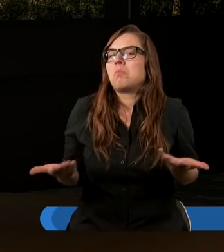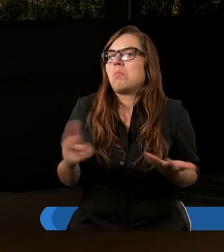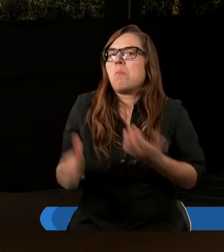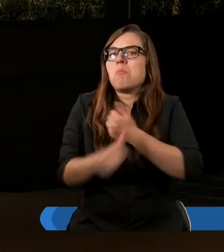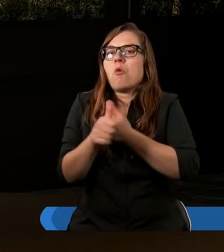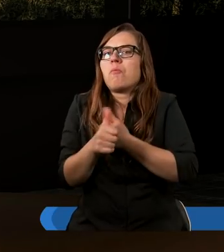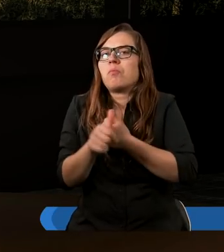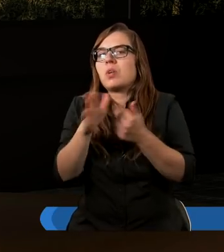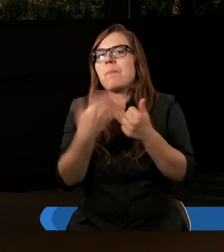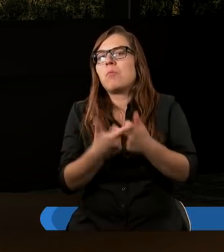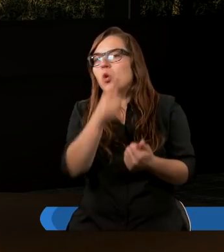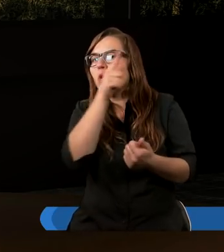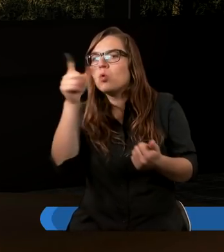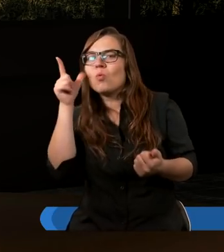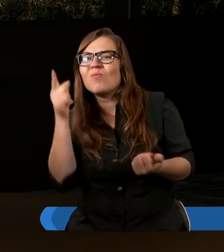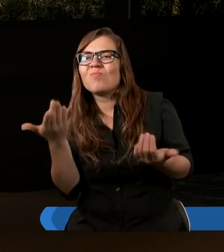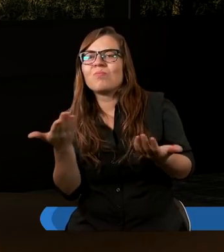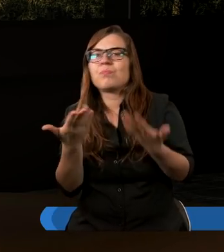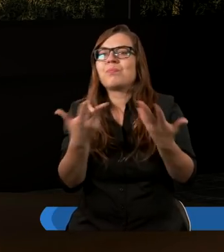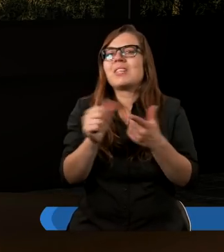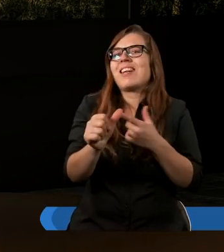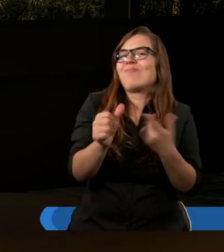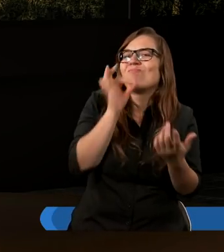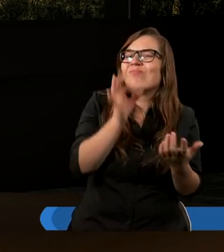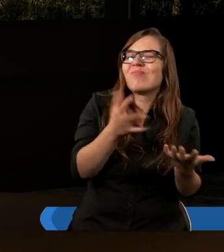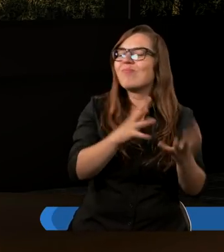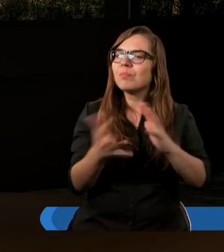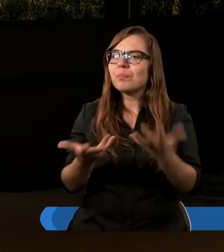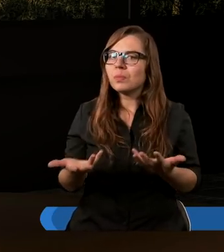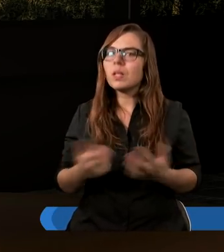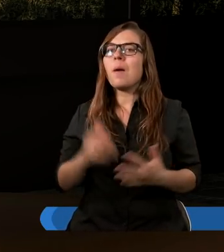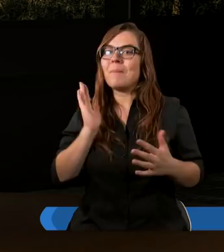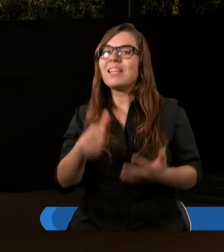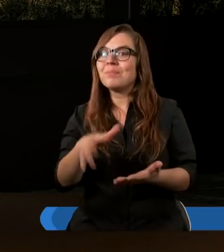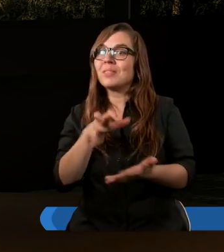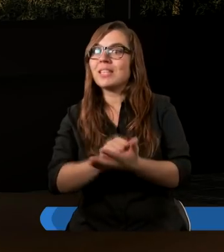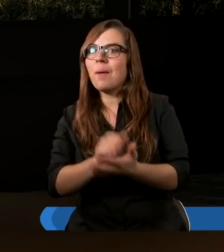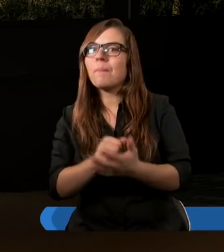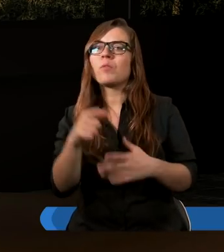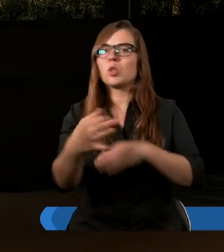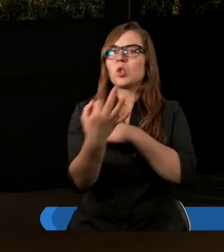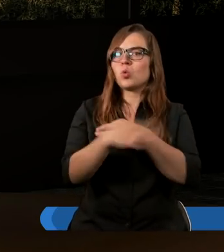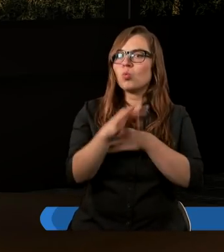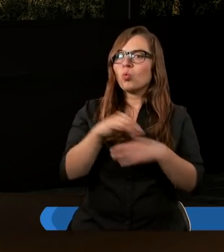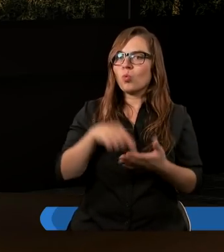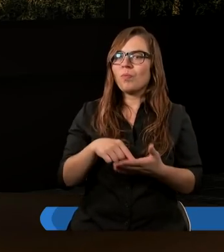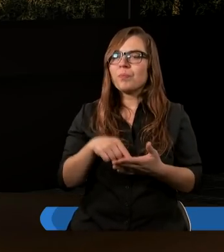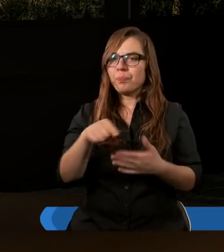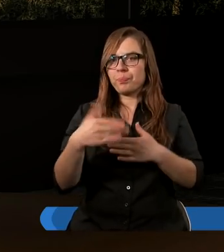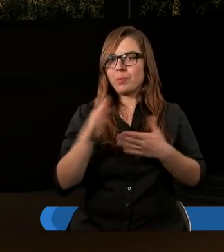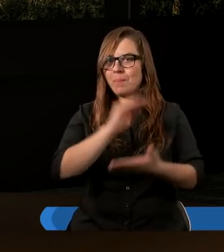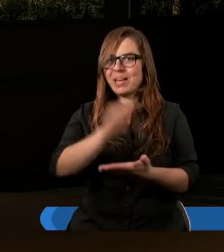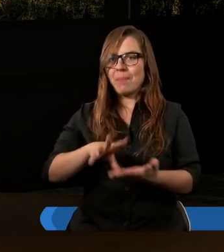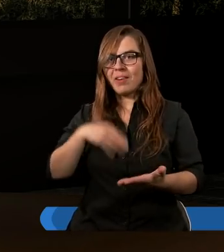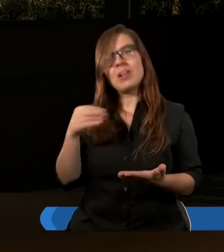że często ludzie nie chcą trwać w jedności. I tym będziemy się zajmować podczas tego studium glibinnego.